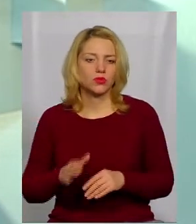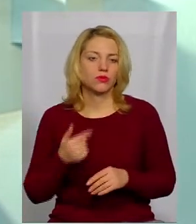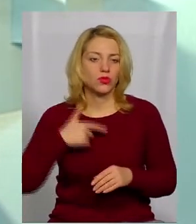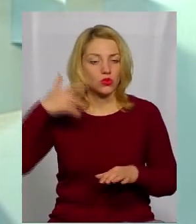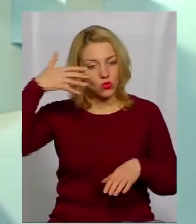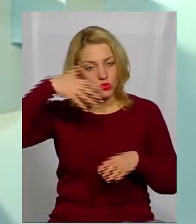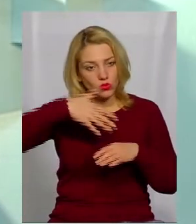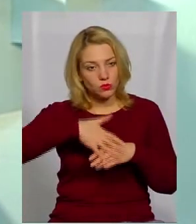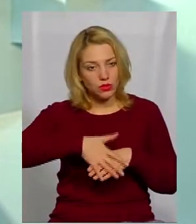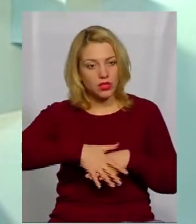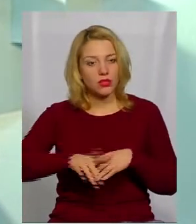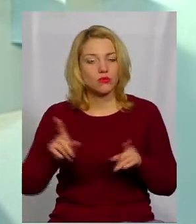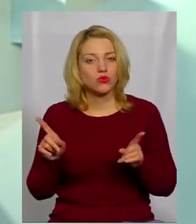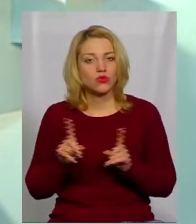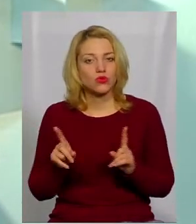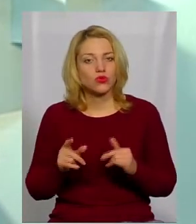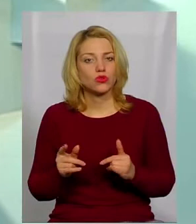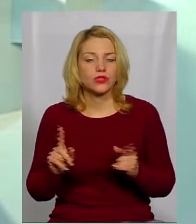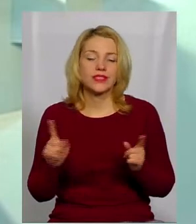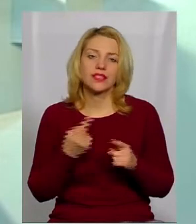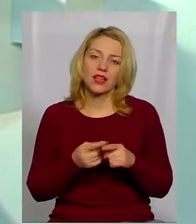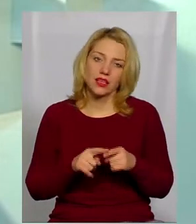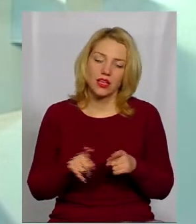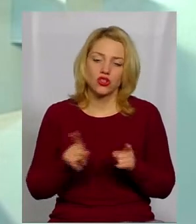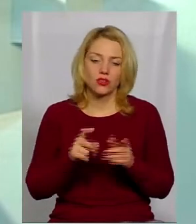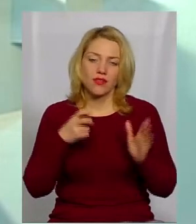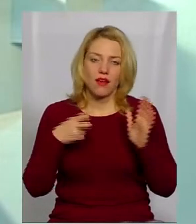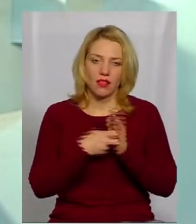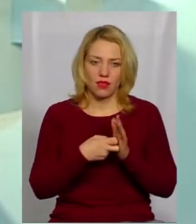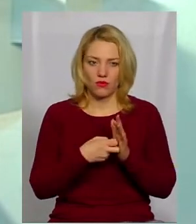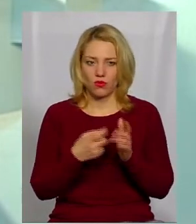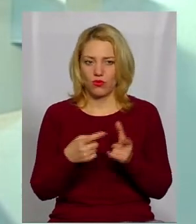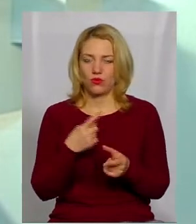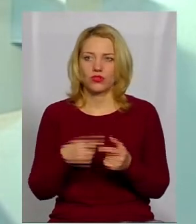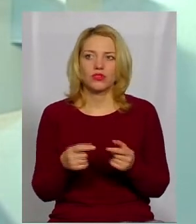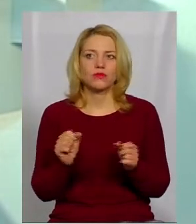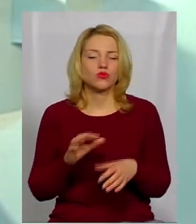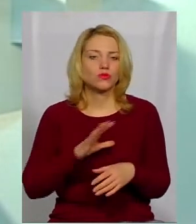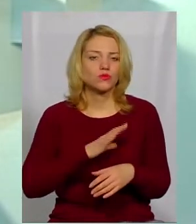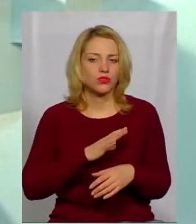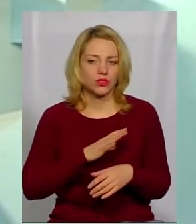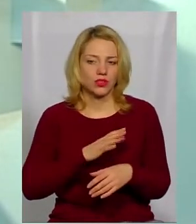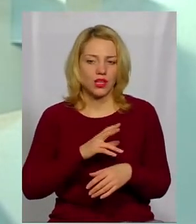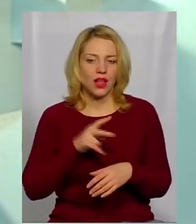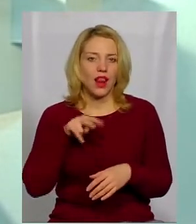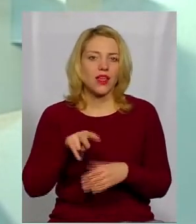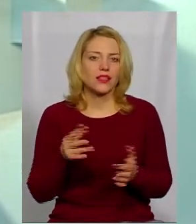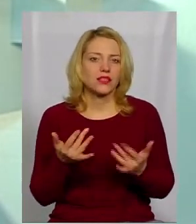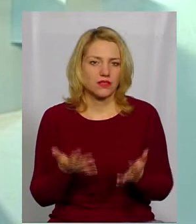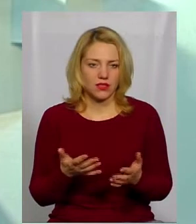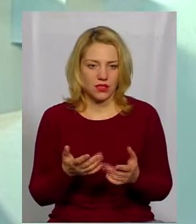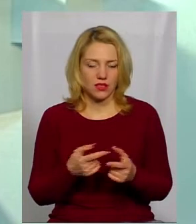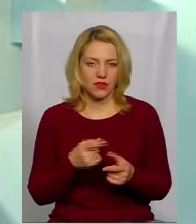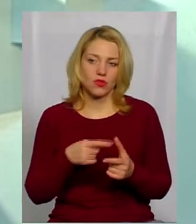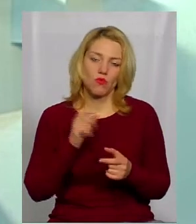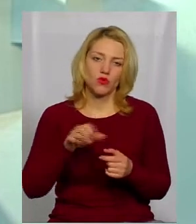зрозуміємо, що саме для чого це, що це за клеймо, чи це міра самої цієї посудини, чи то, можливо,